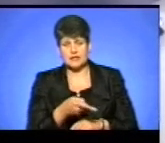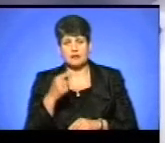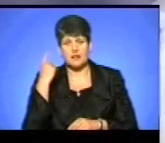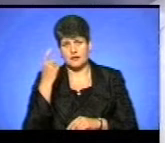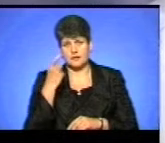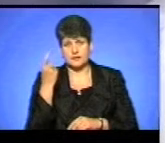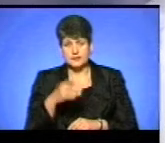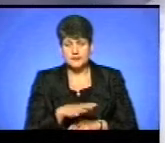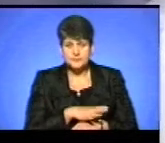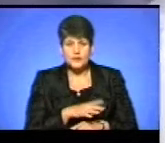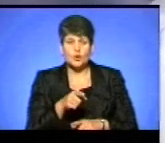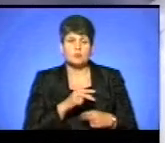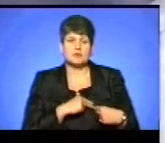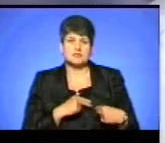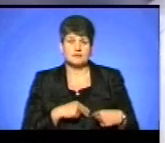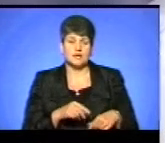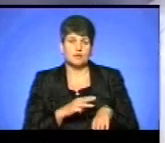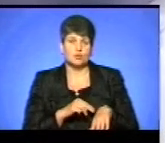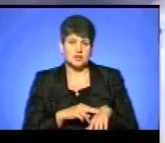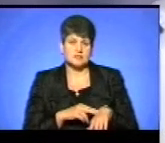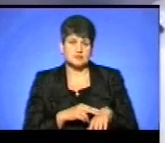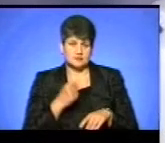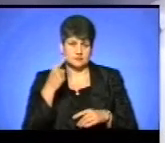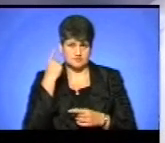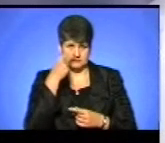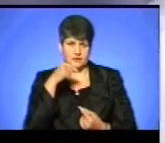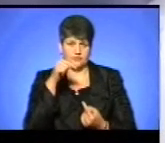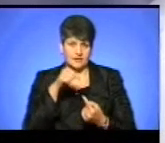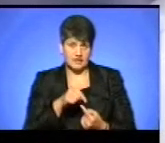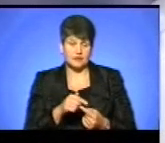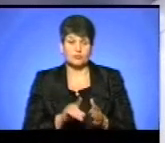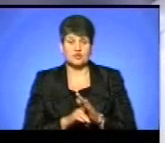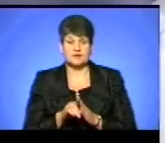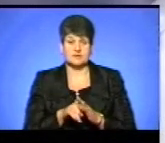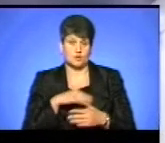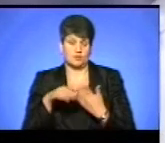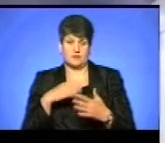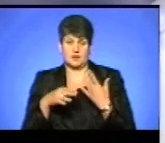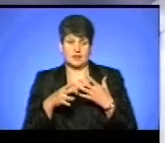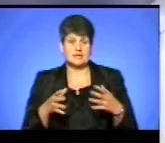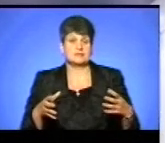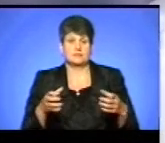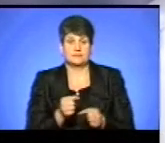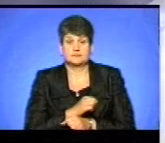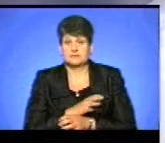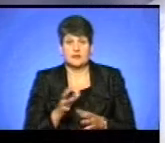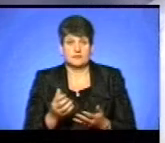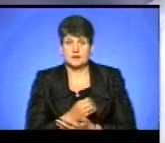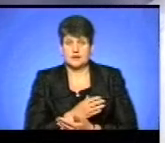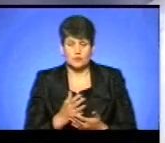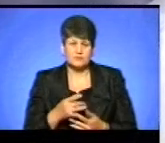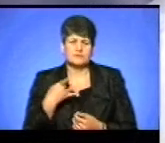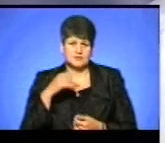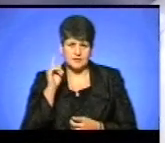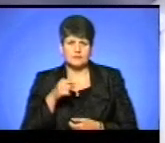'яніння. Його працівники поліції ідентифікували, проте десь виник конфлікт і затримати його не вдалося. Але він нам